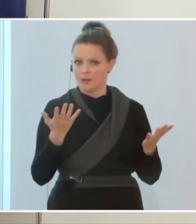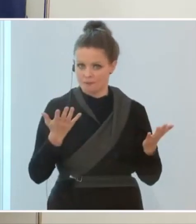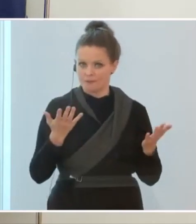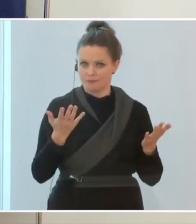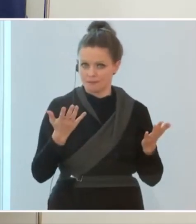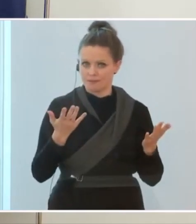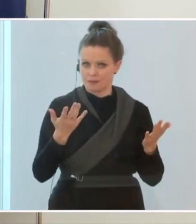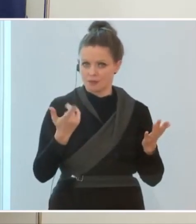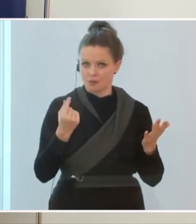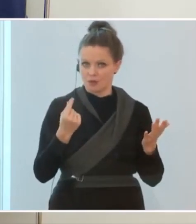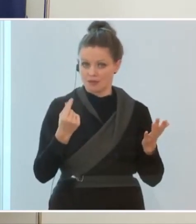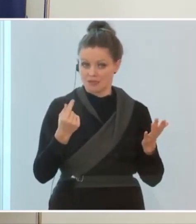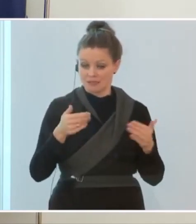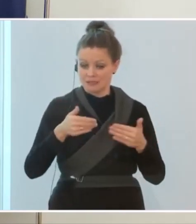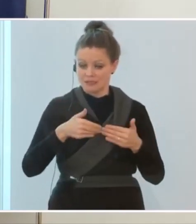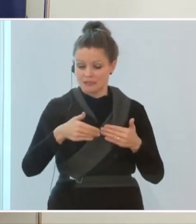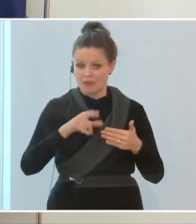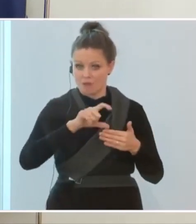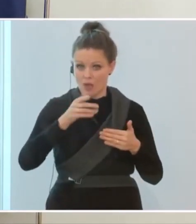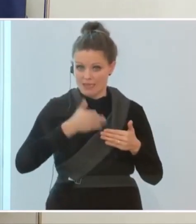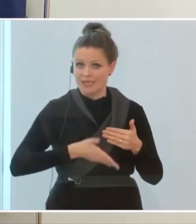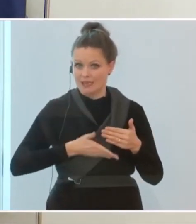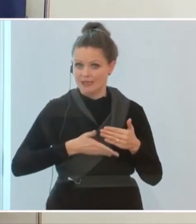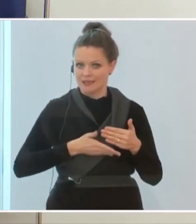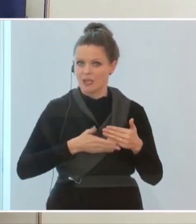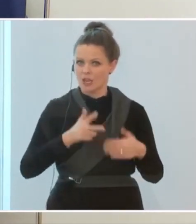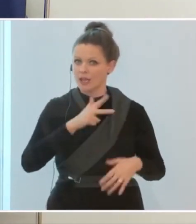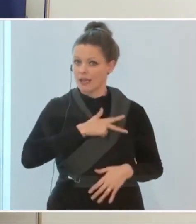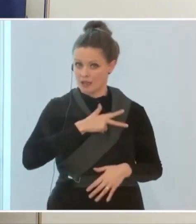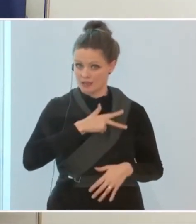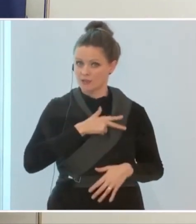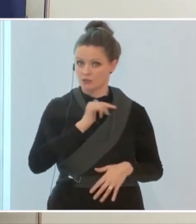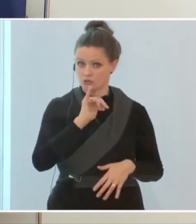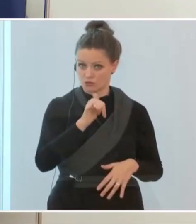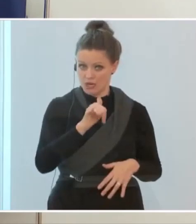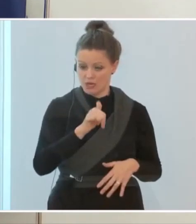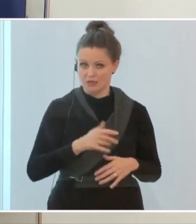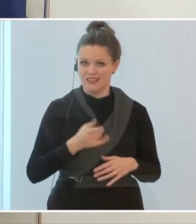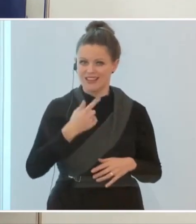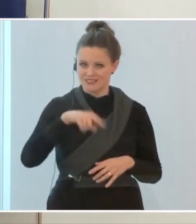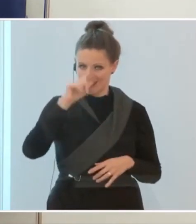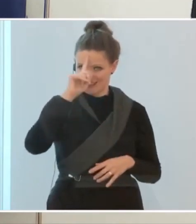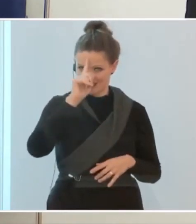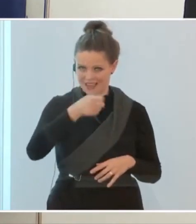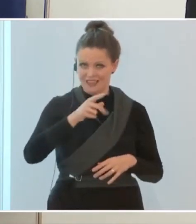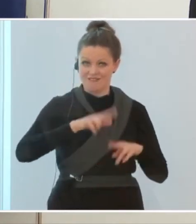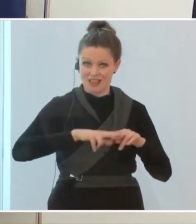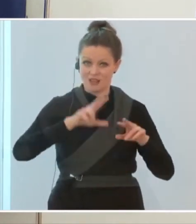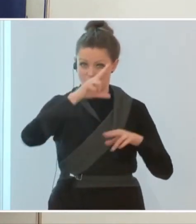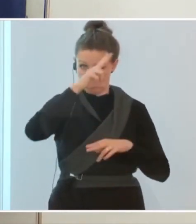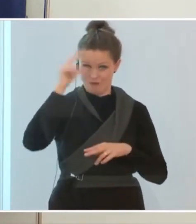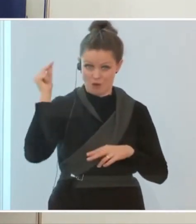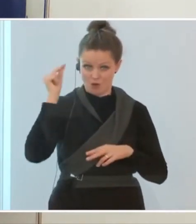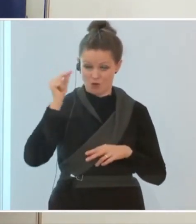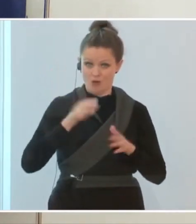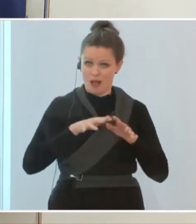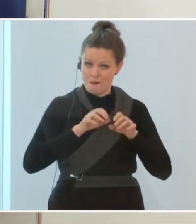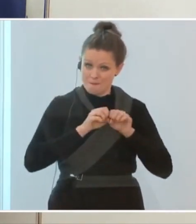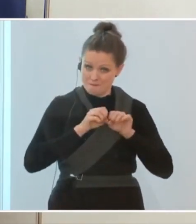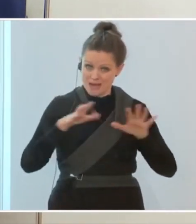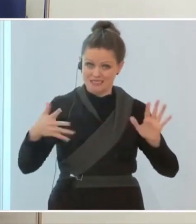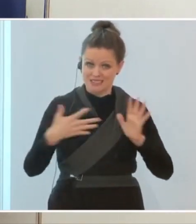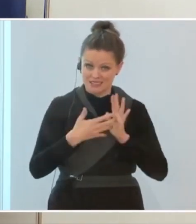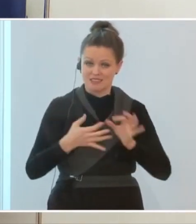am Ende dieser Woche ist durchaus etwas Realistisches. Wir rechnen damit, wenn die Bevölkerung bei den Massentests auch ordentlich